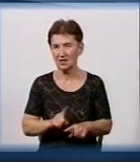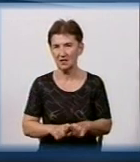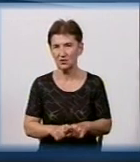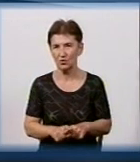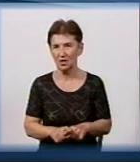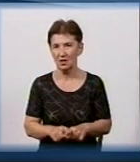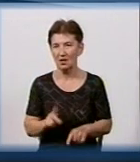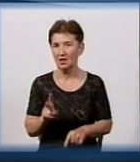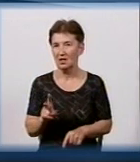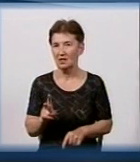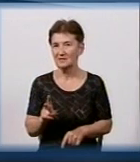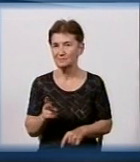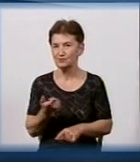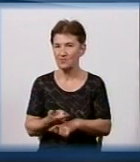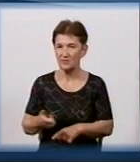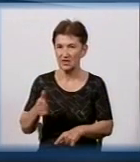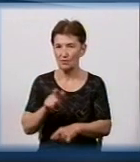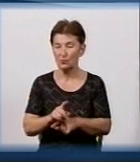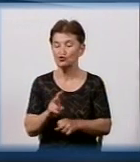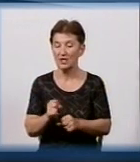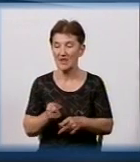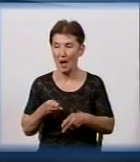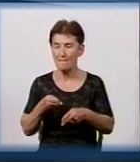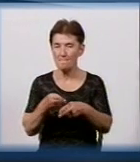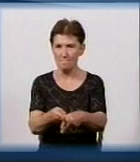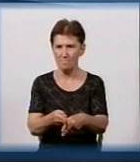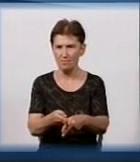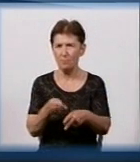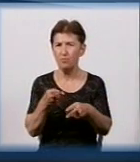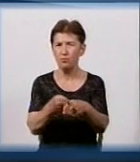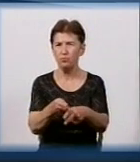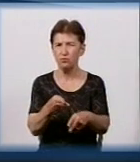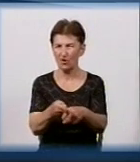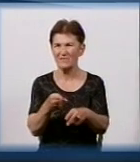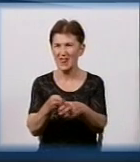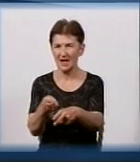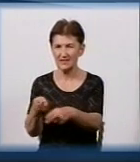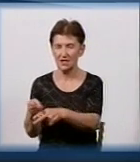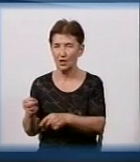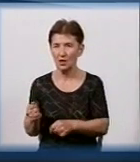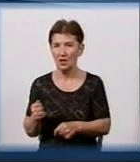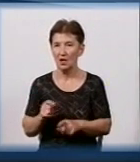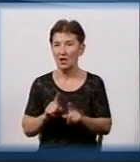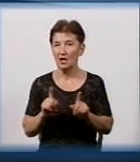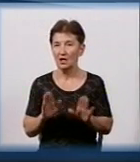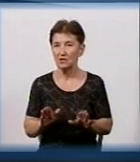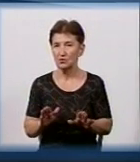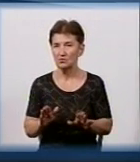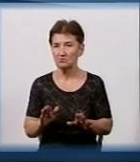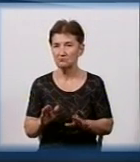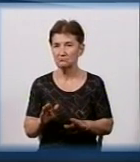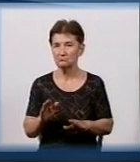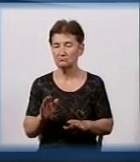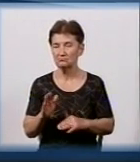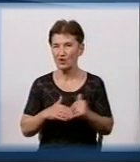Тобто більше спрацювує на профілактику поліція в Конечно, на профілактику. Конечно, це тільки можна з профілактичою целью.